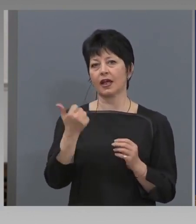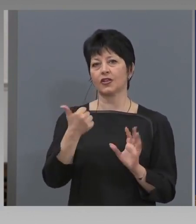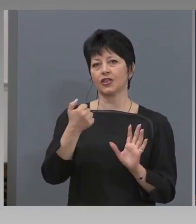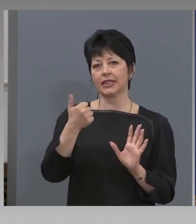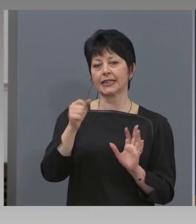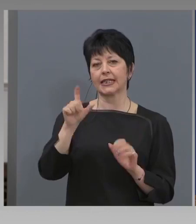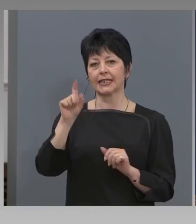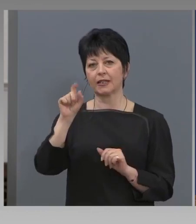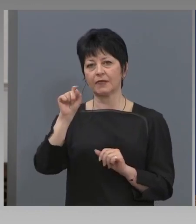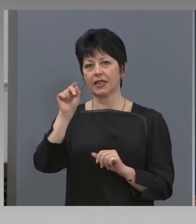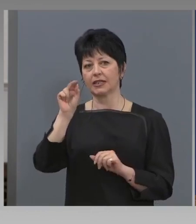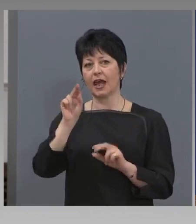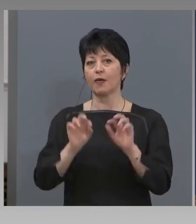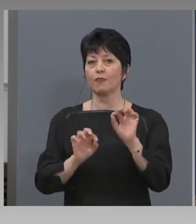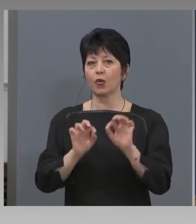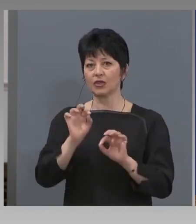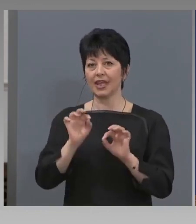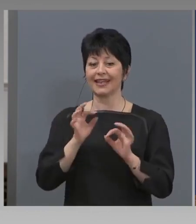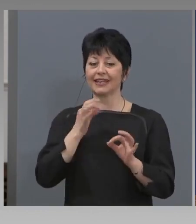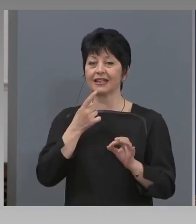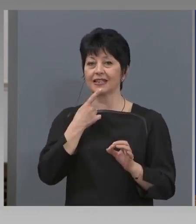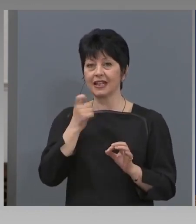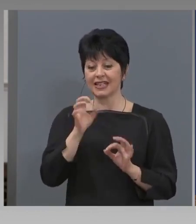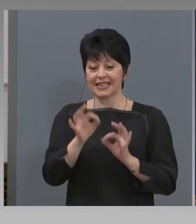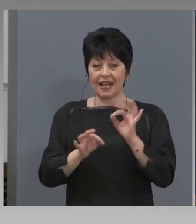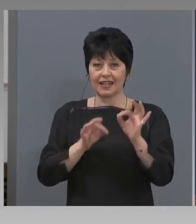заразяване, което се очаква.